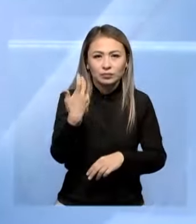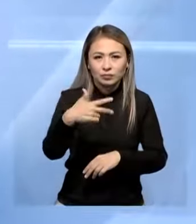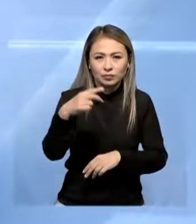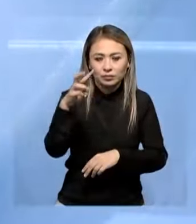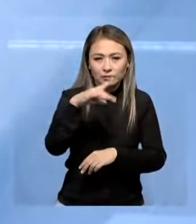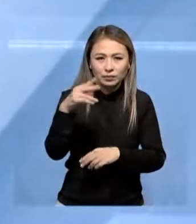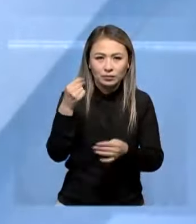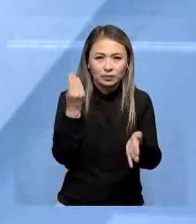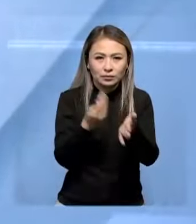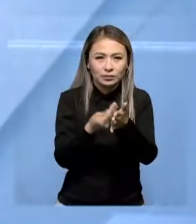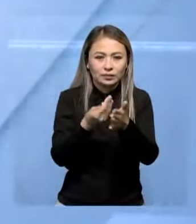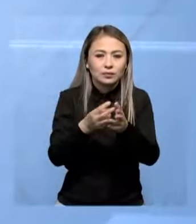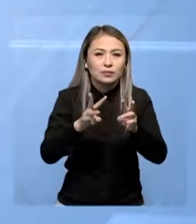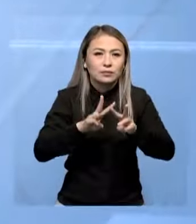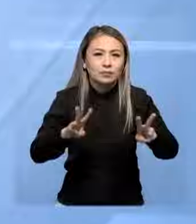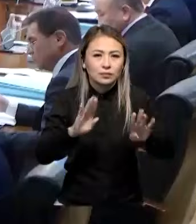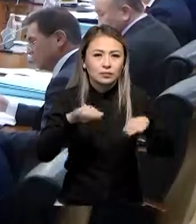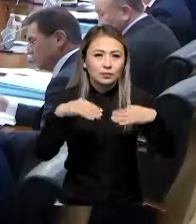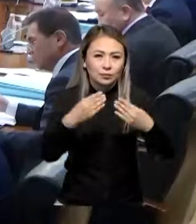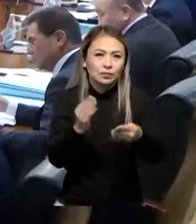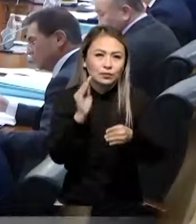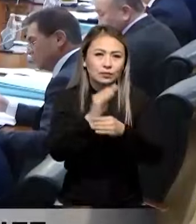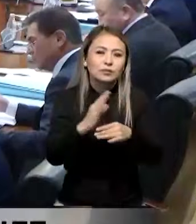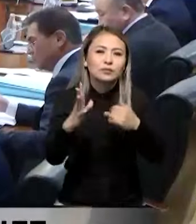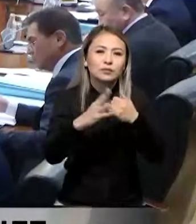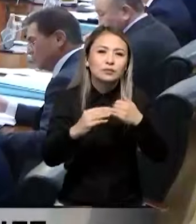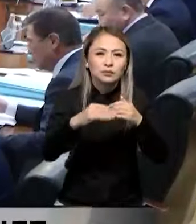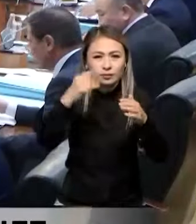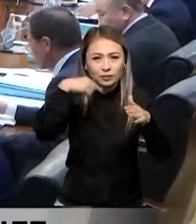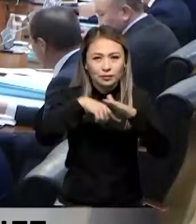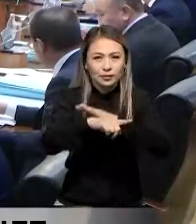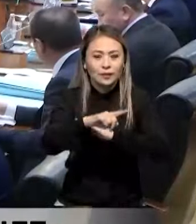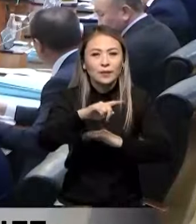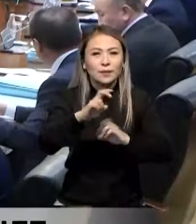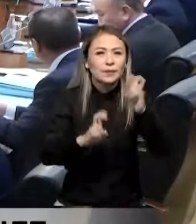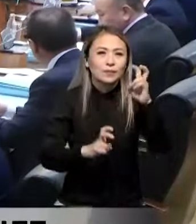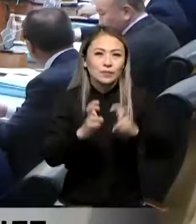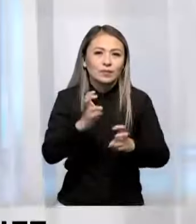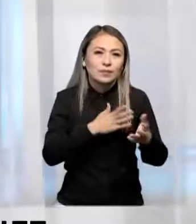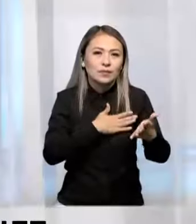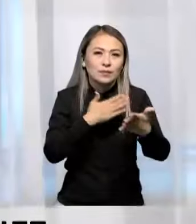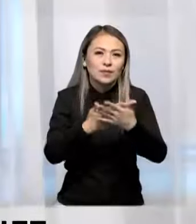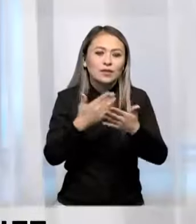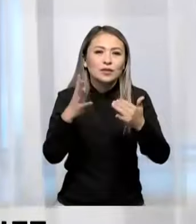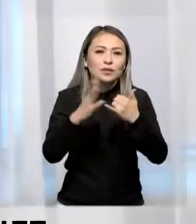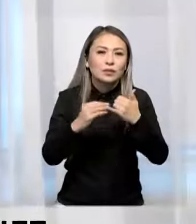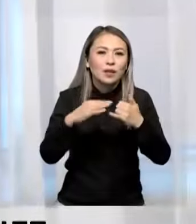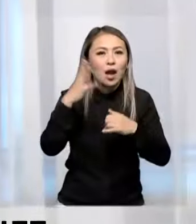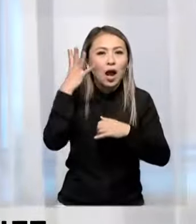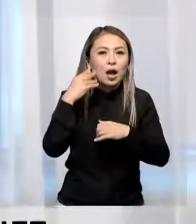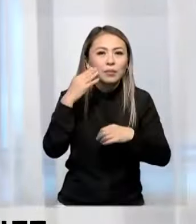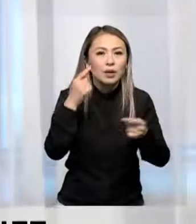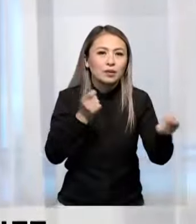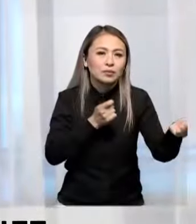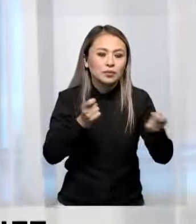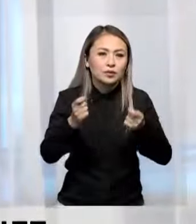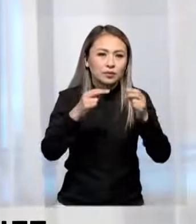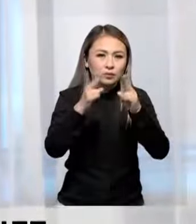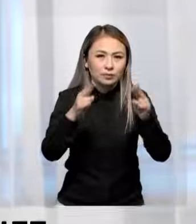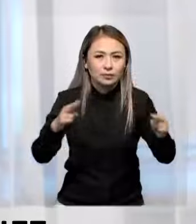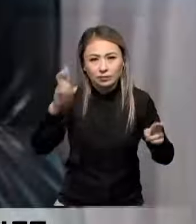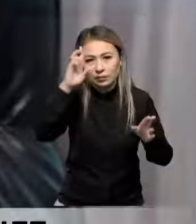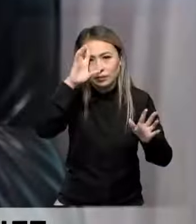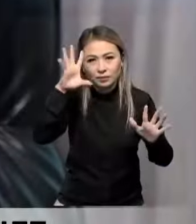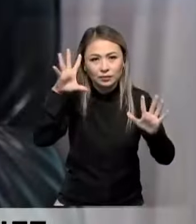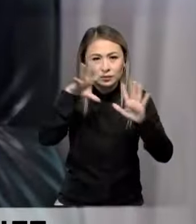230 миллиарды қаржым нестілігіне берледі. Сондағы жер қойнауын пайдалының өкәспорындарының акциялары жерделімдері мен Алматыдағы әкімшілік